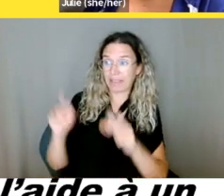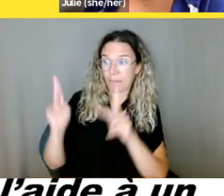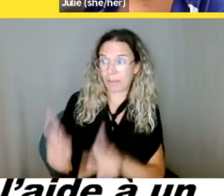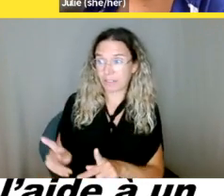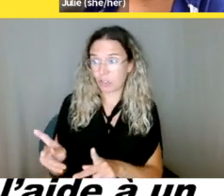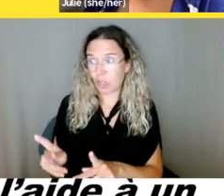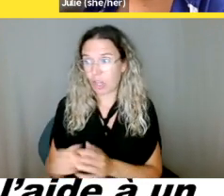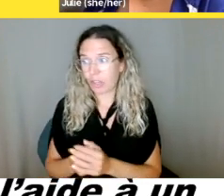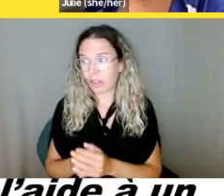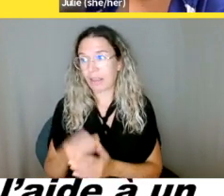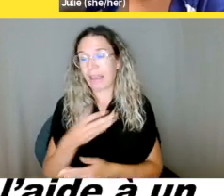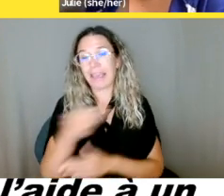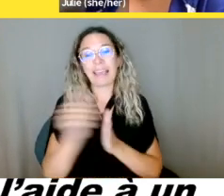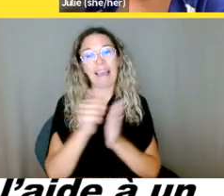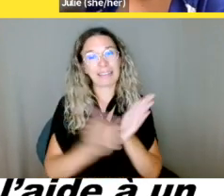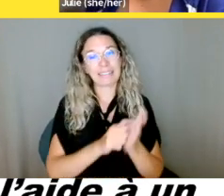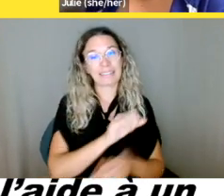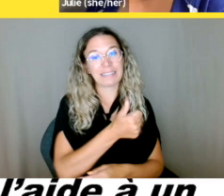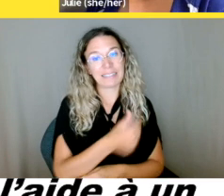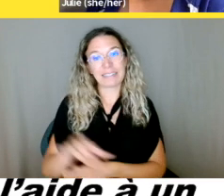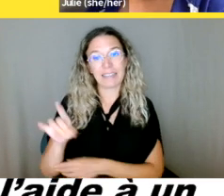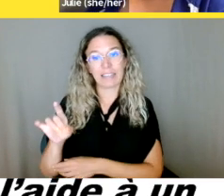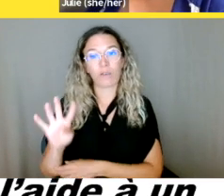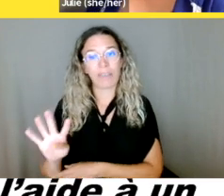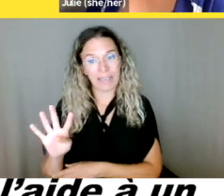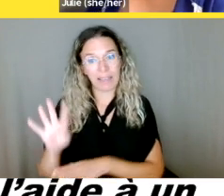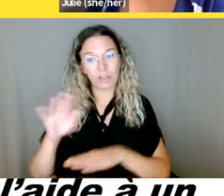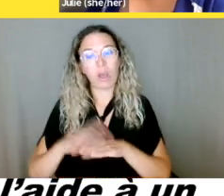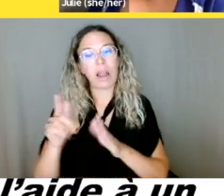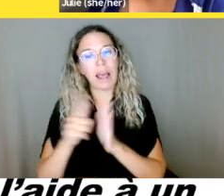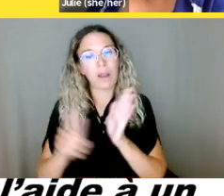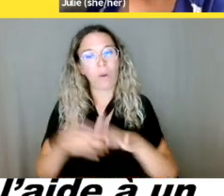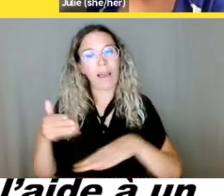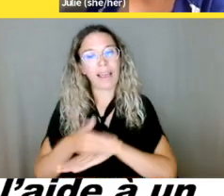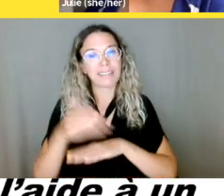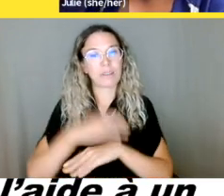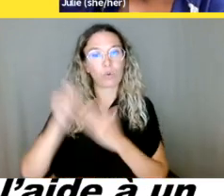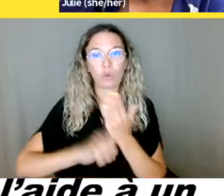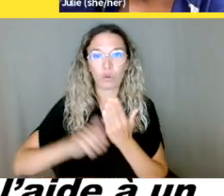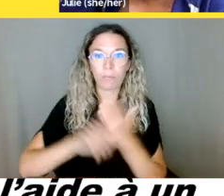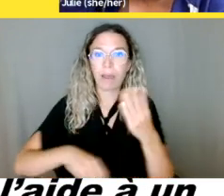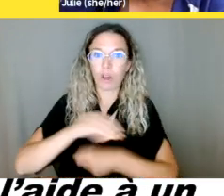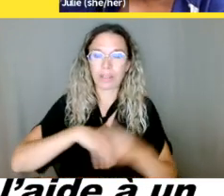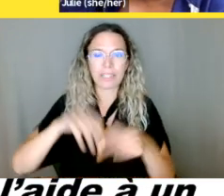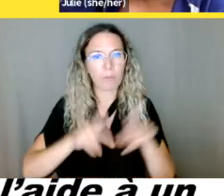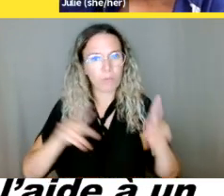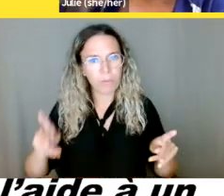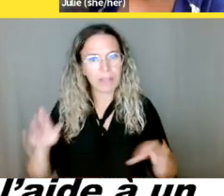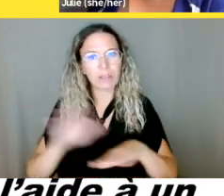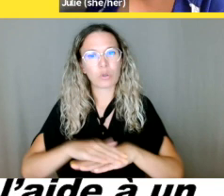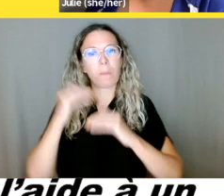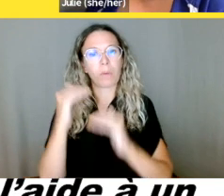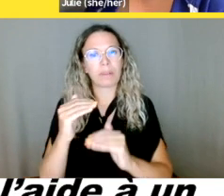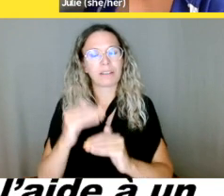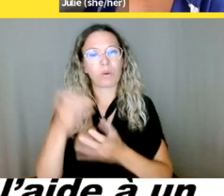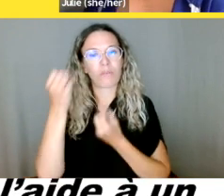des organismes publics et sur la protection des renseignements personnels. La jurisprudence, donc les décisions de